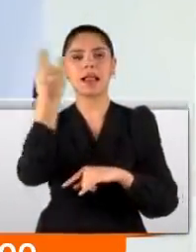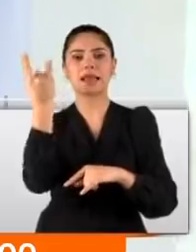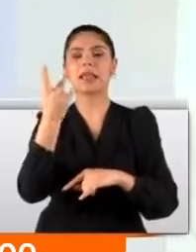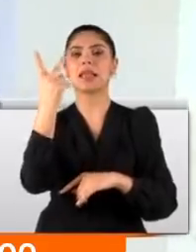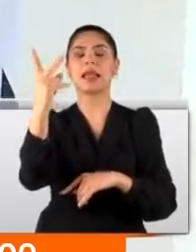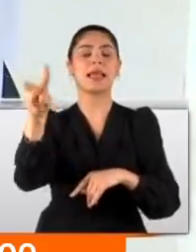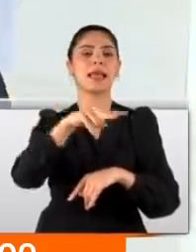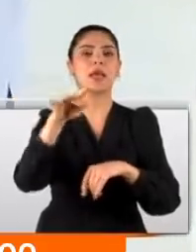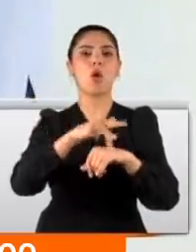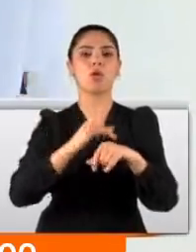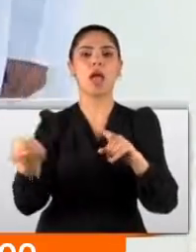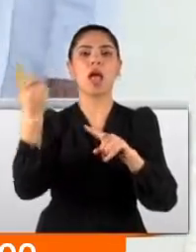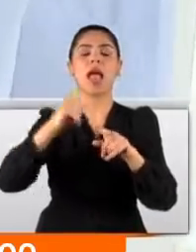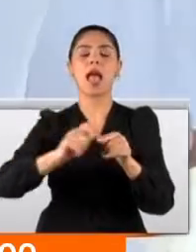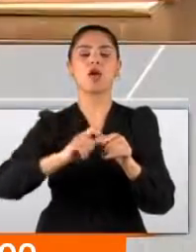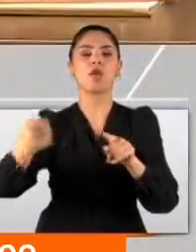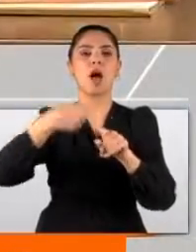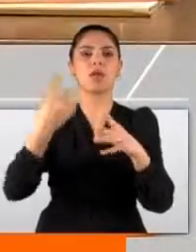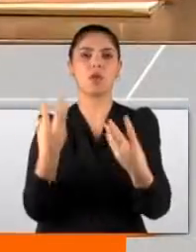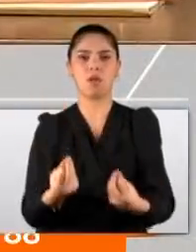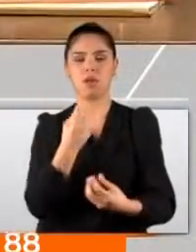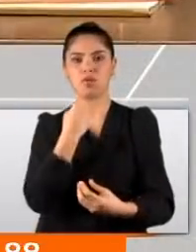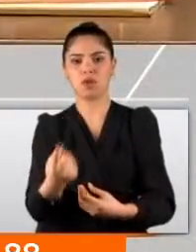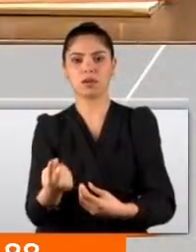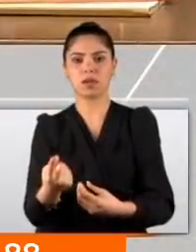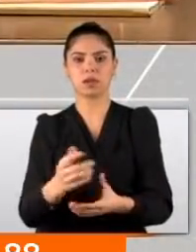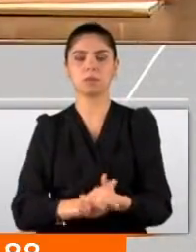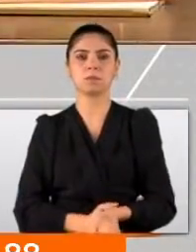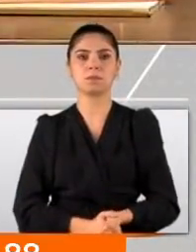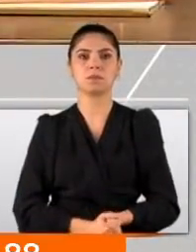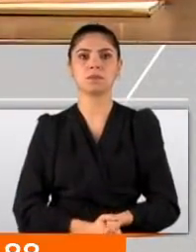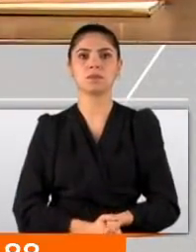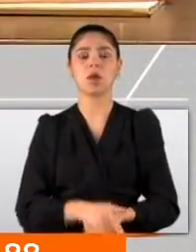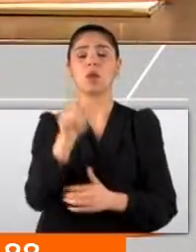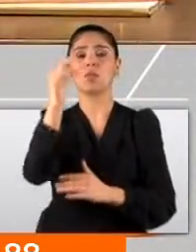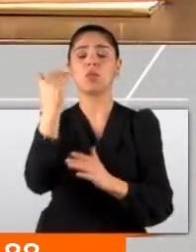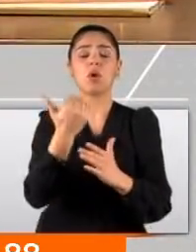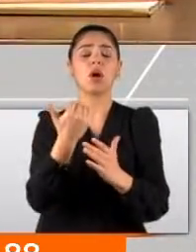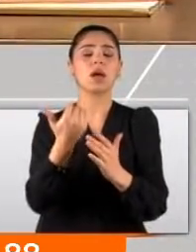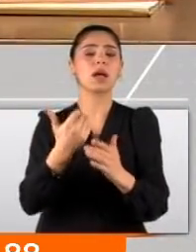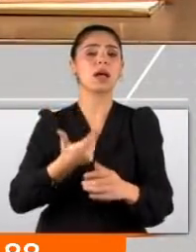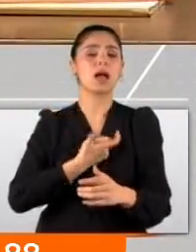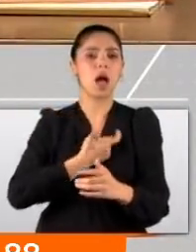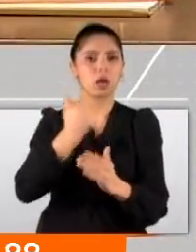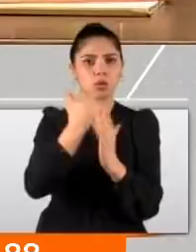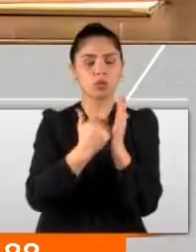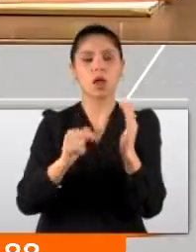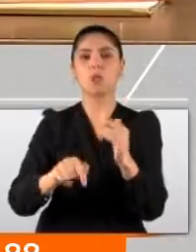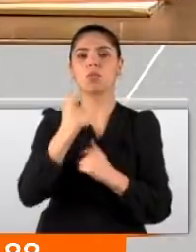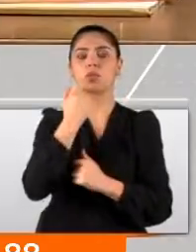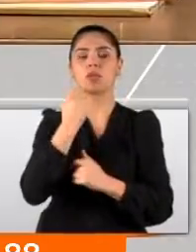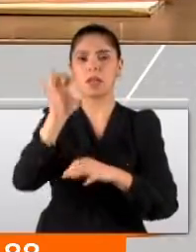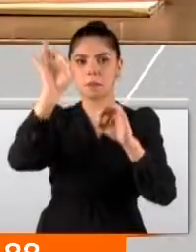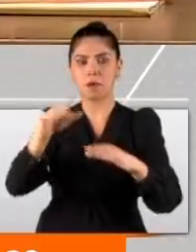ülke ekonomisine katkılarından da söz etti. Abluka ve müeyyideler bu yılın başından itibaren